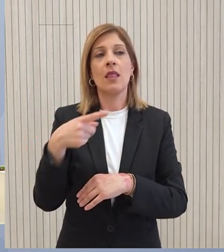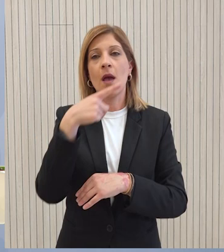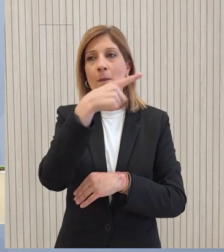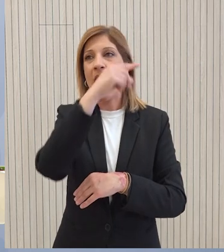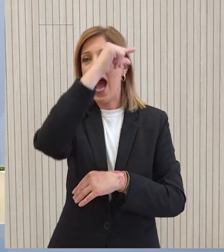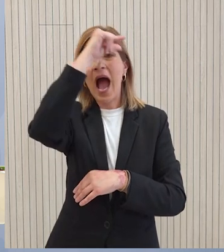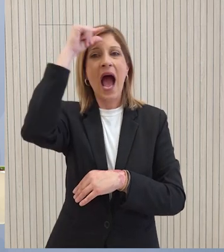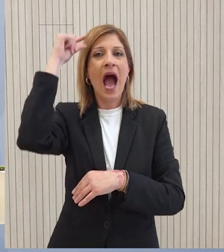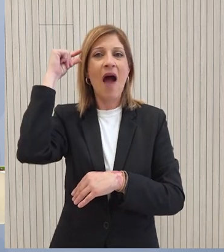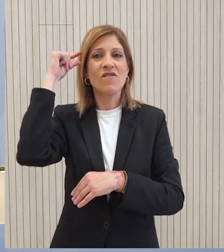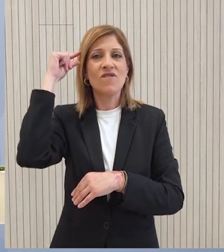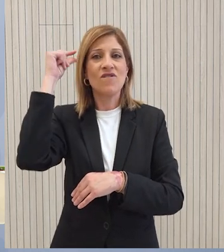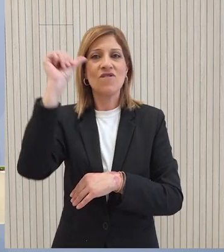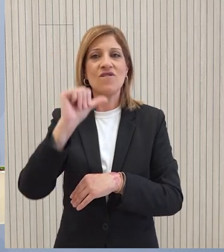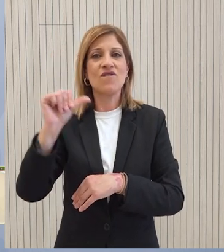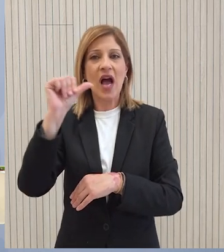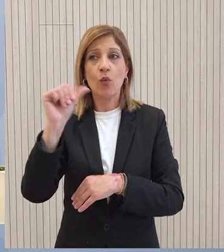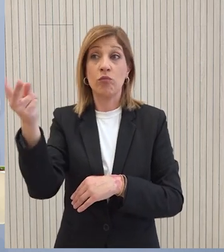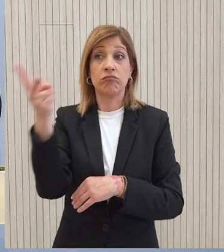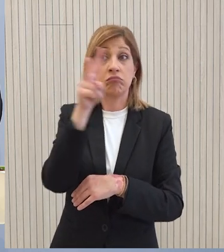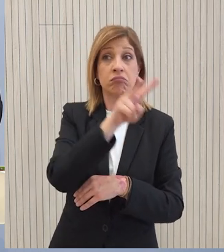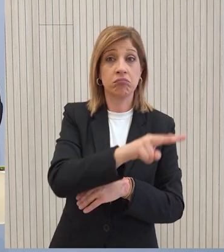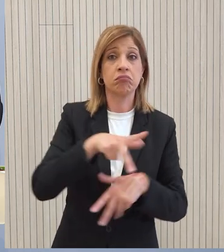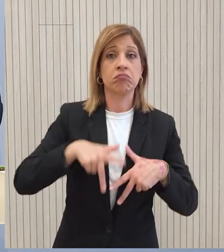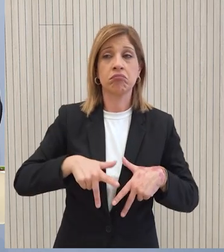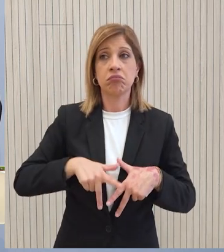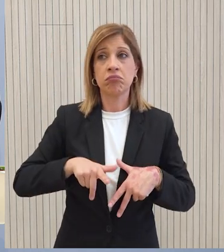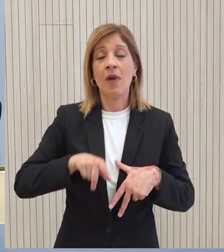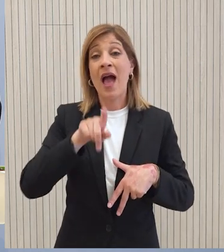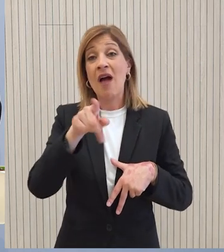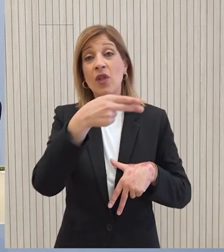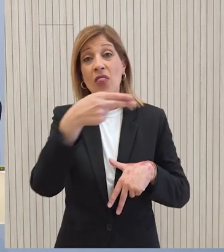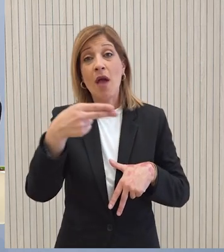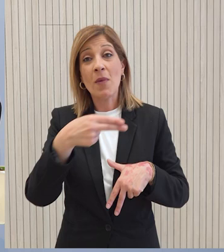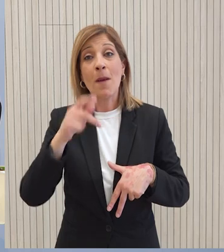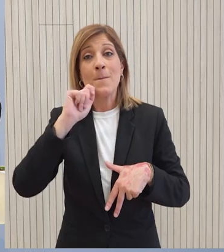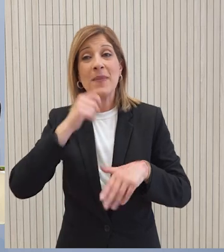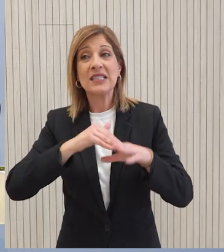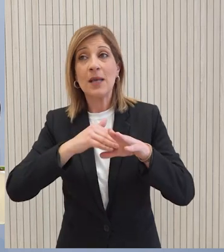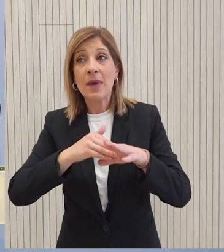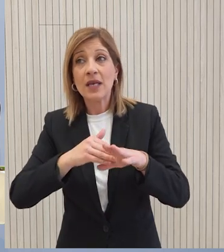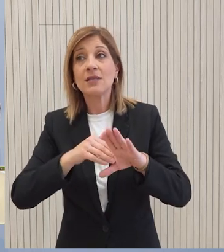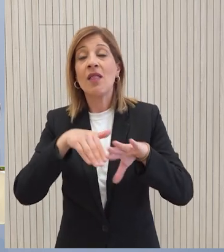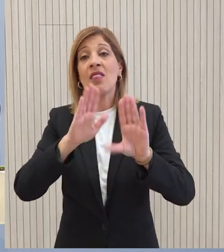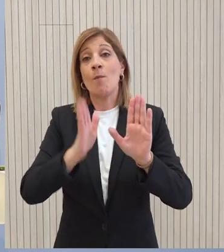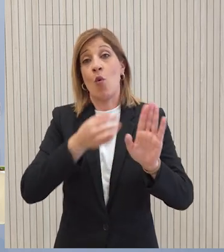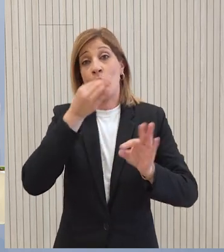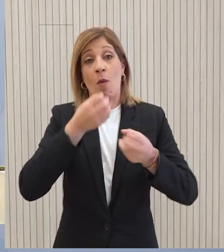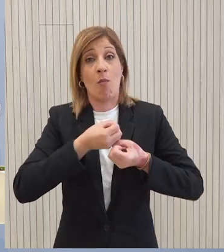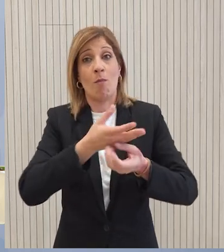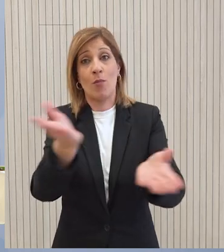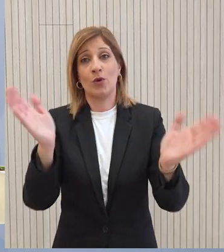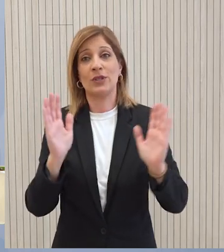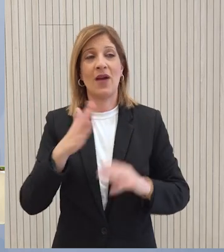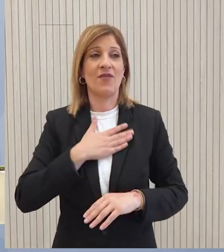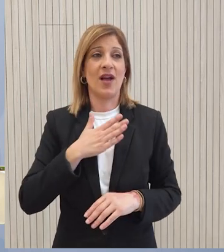Όπως σας έχω αναφέρει και σε προηγούμενη ενημέρωση τα ζητήματα των μυστικών υπηρεσιών η τέντρα της ΚΙΠ δεν είναι ζητήματα τα οποία σχολιάζονται δημοσίως